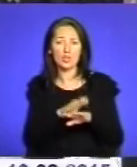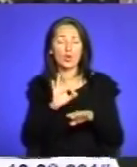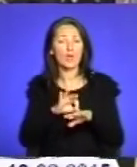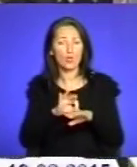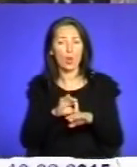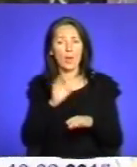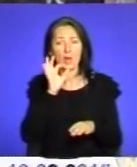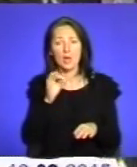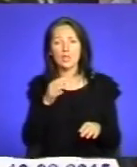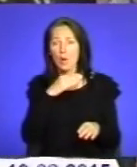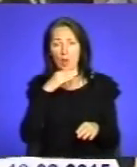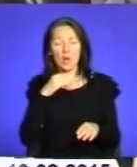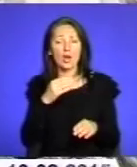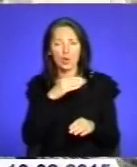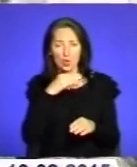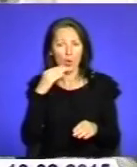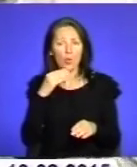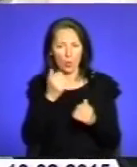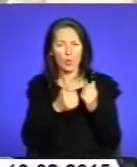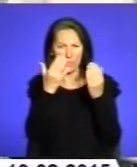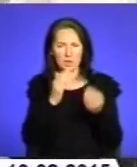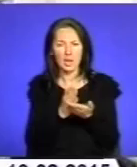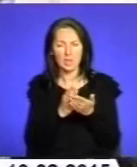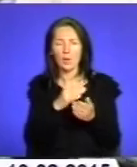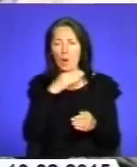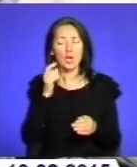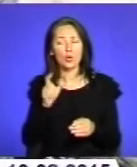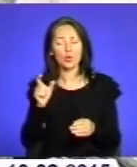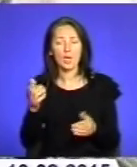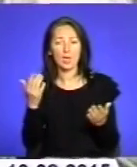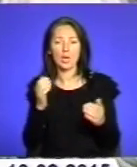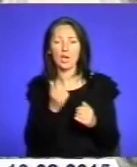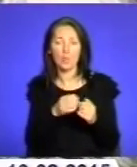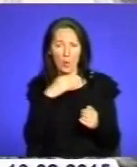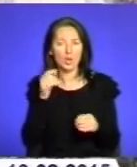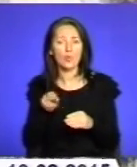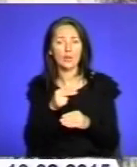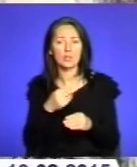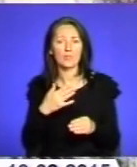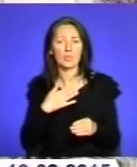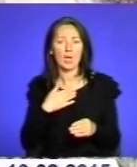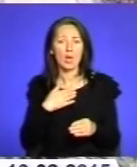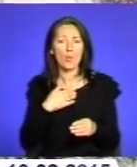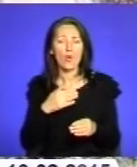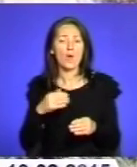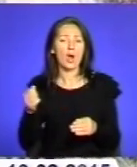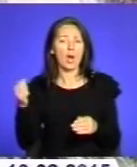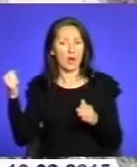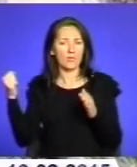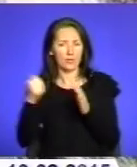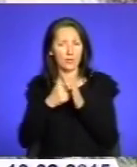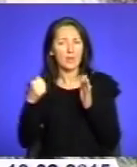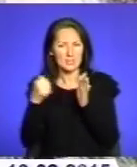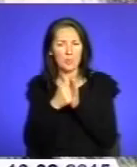вже багато хто вилікувався медом. Я впав на спину, в мене був сильний забій шейного відділу, головного мозку.